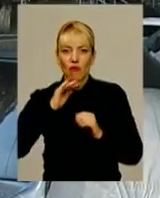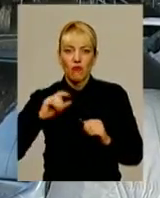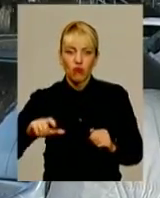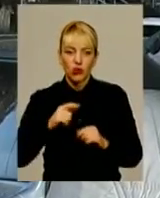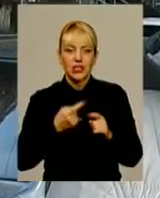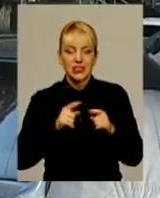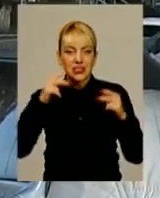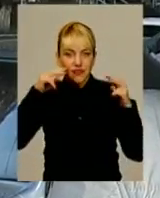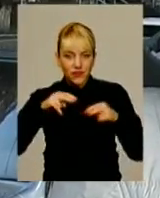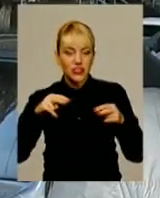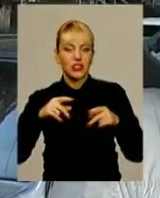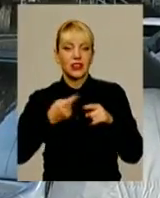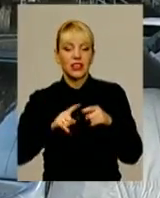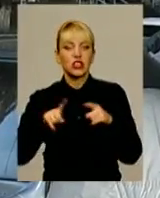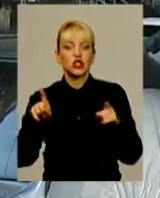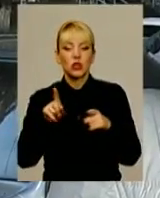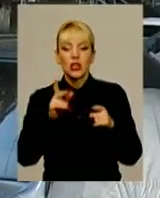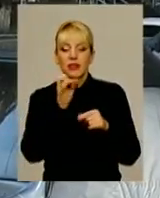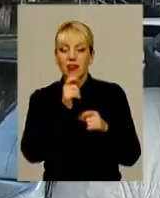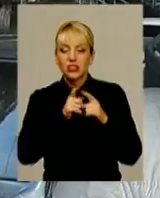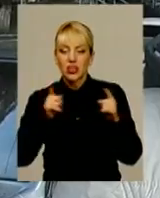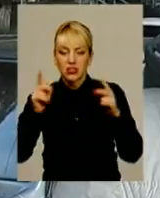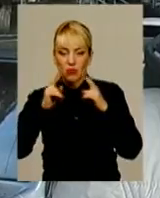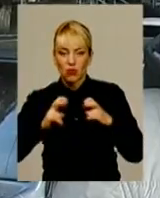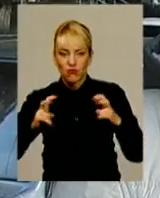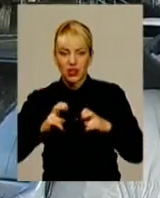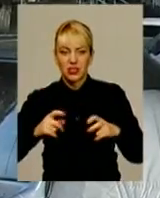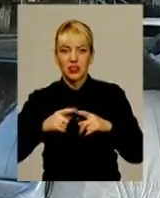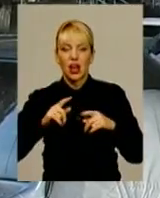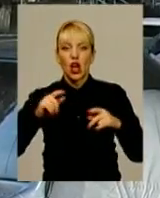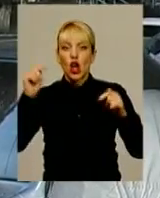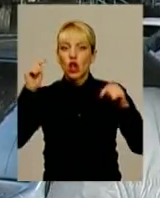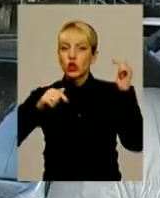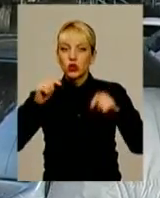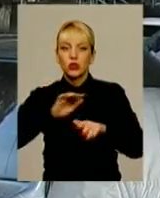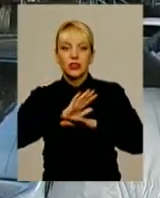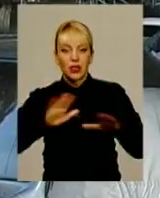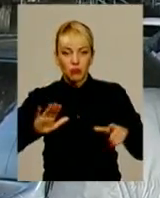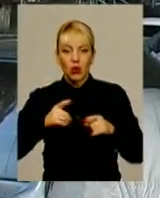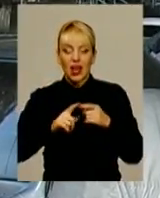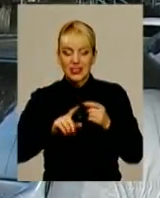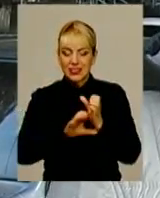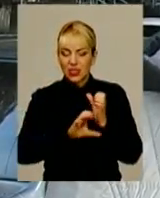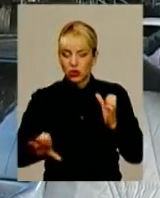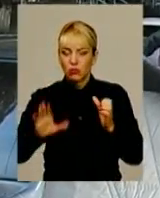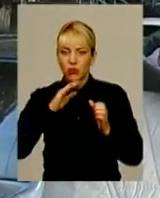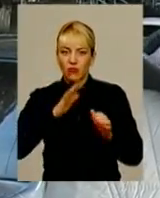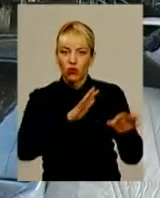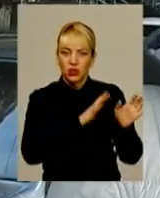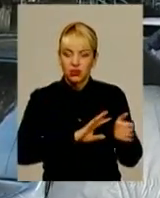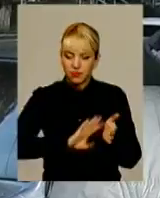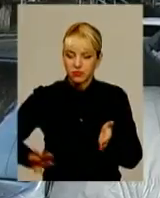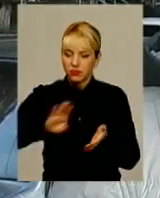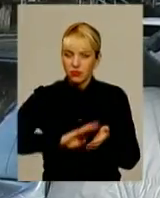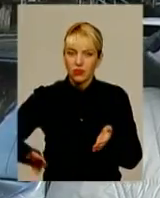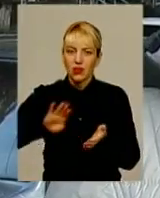раз про це свідчить те, що на час проведення обстеження атмосферні опади були відсутні, а із даної труби інтенсивно витікали води.